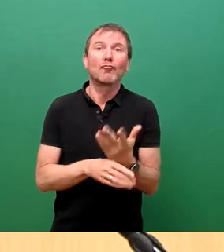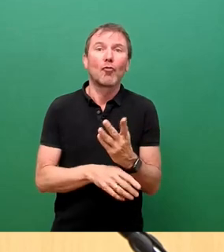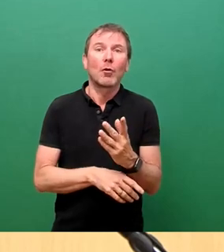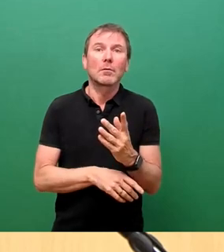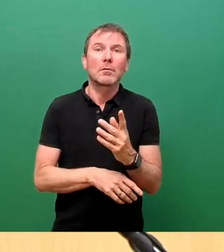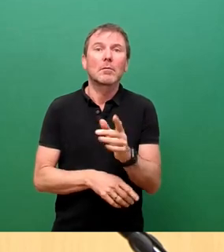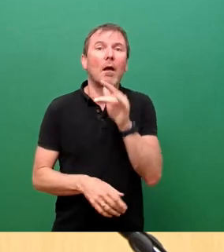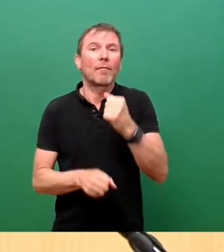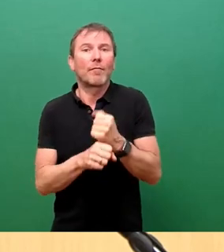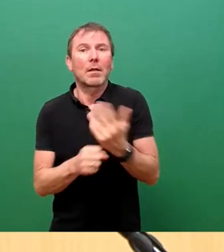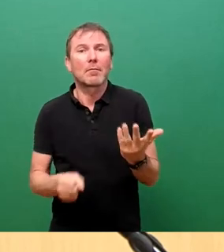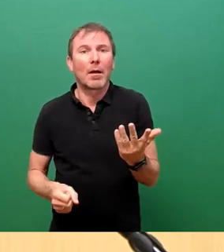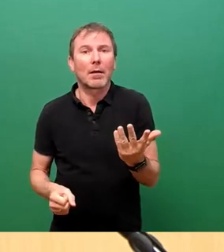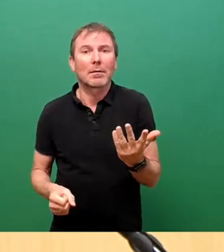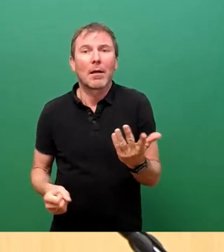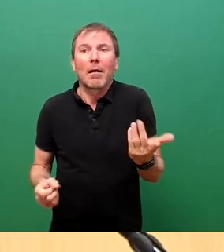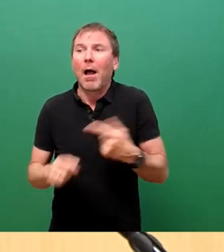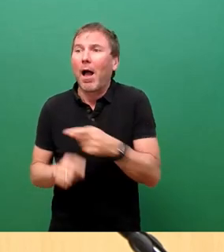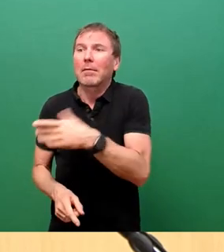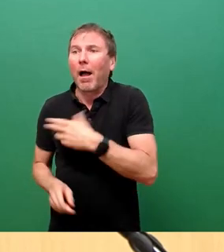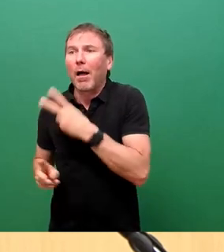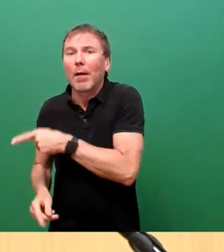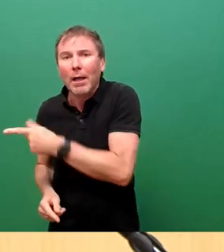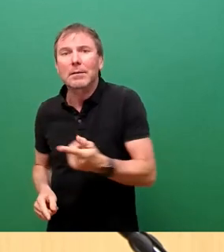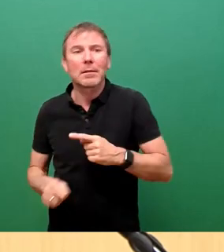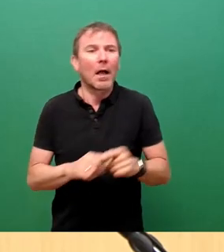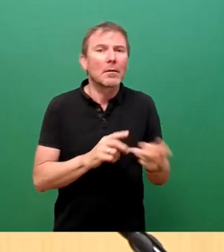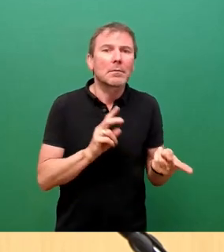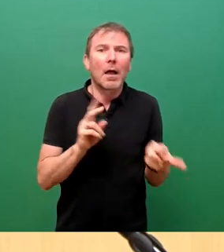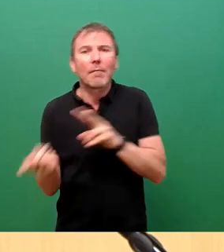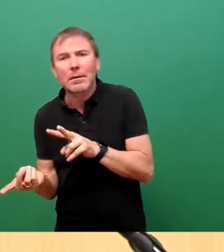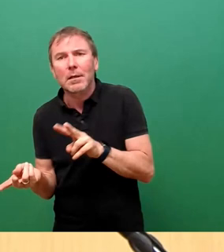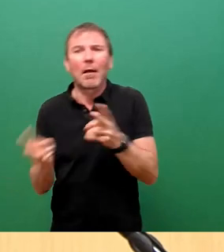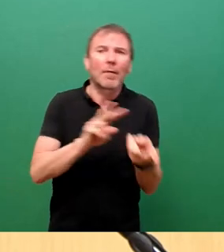Und Leute, andere haben recht behalten und dann wechselte das auch mal.